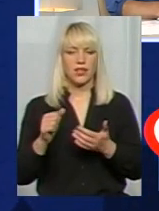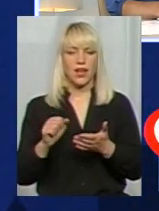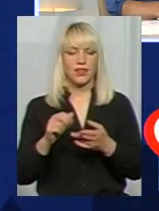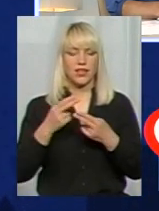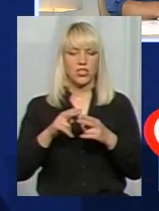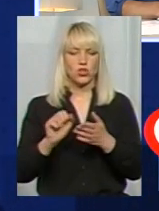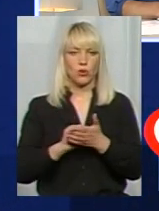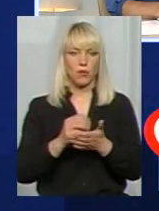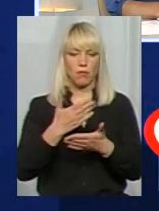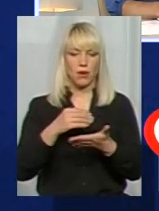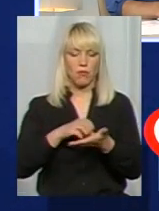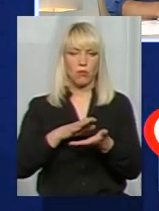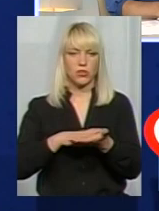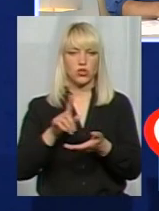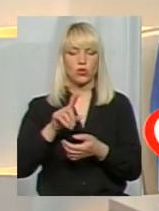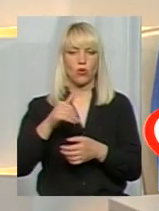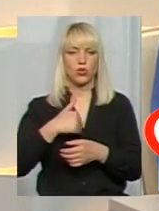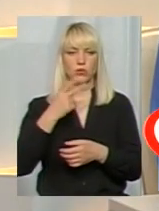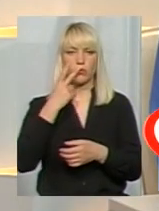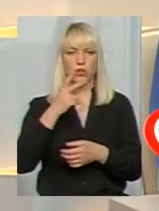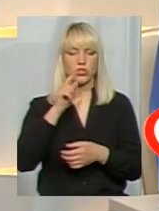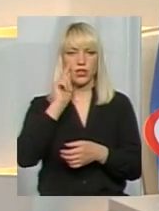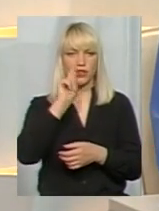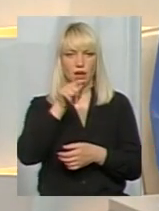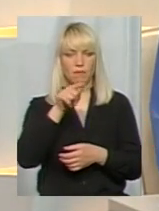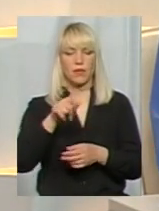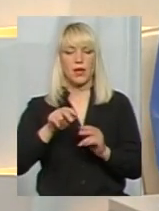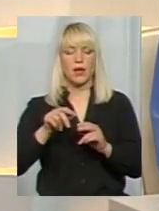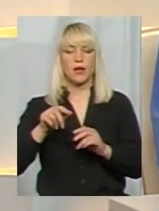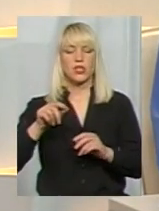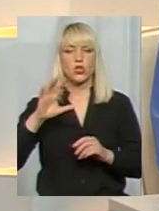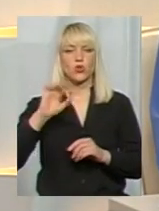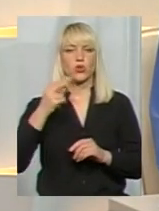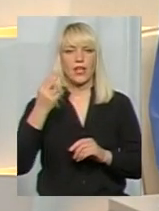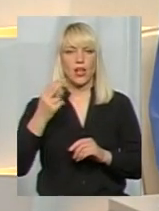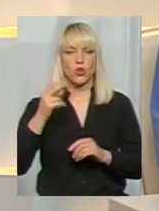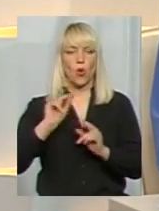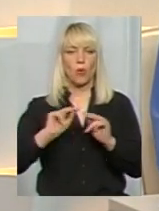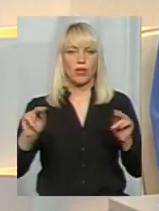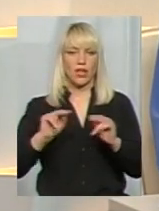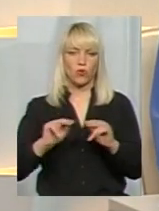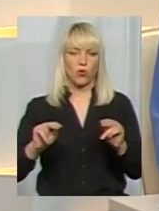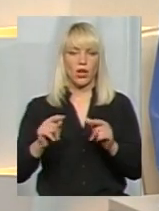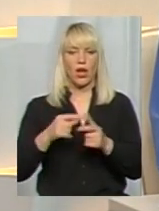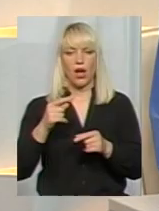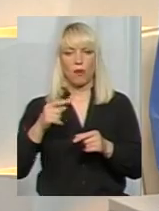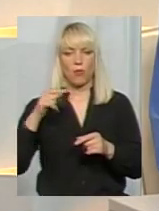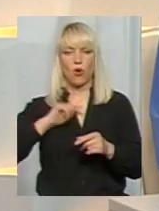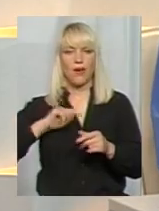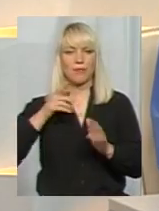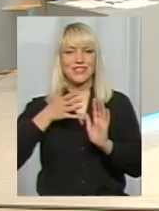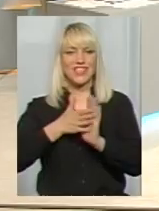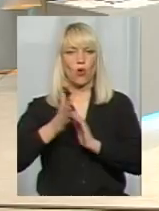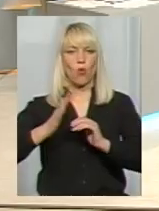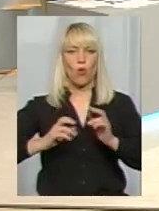прописували, що ми хочемо бачити там соціального педагога або психолога. І окремі заклади вже планують соціальних педагогів, психологів у